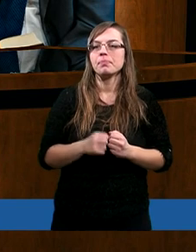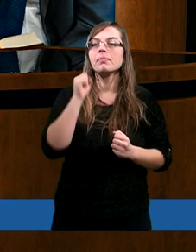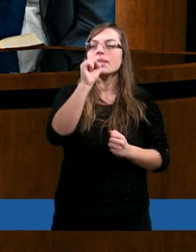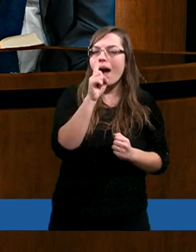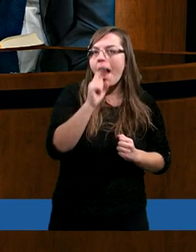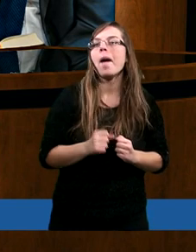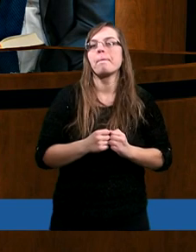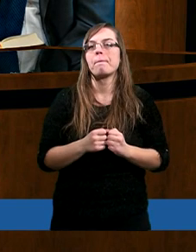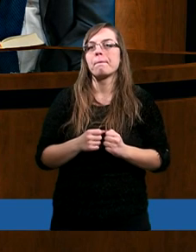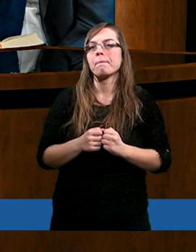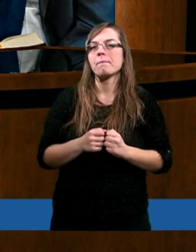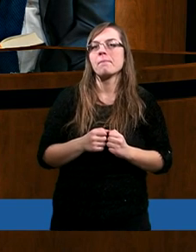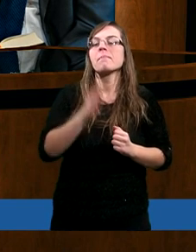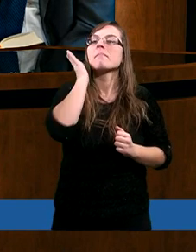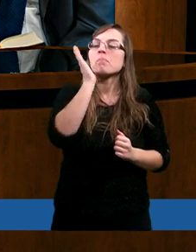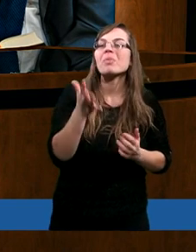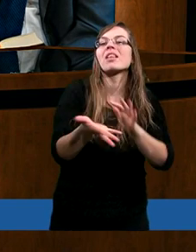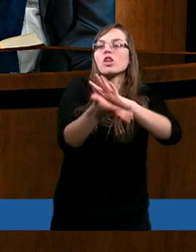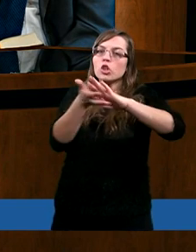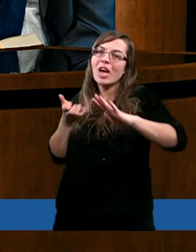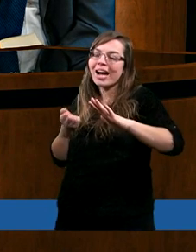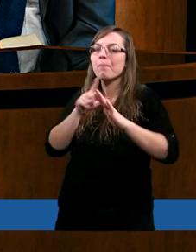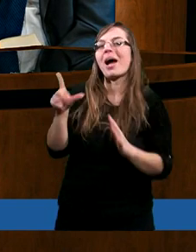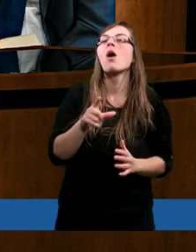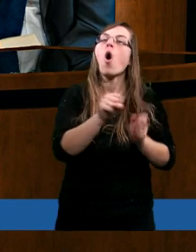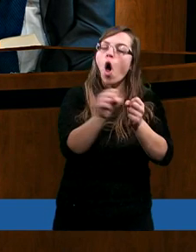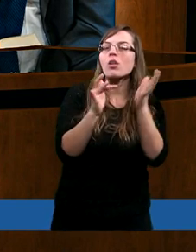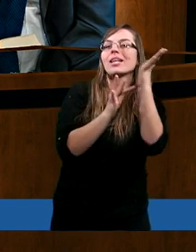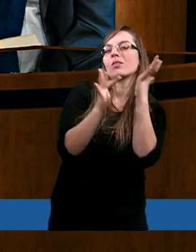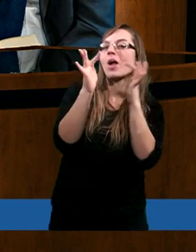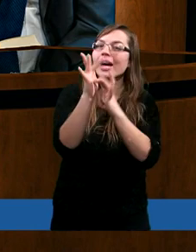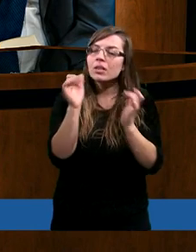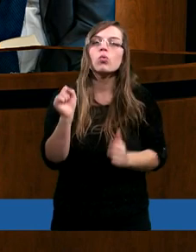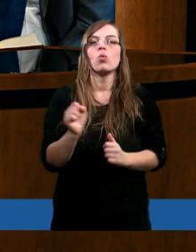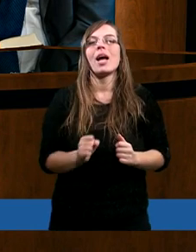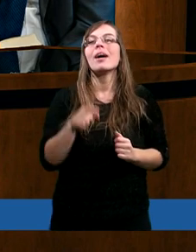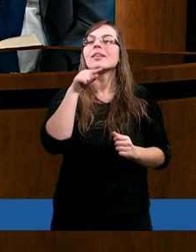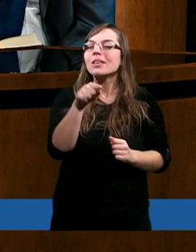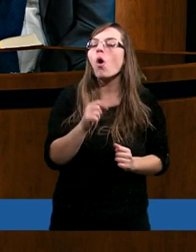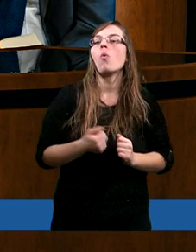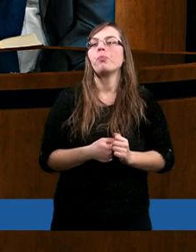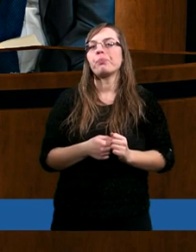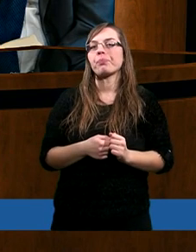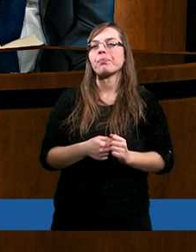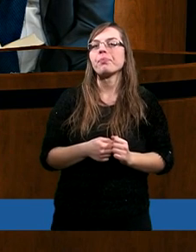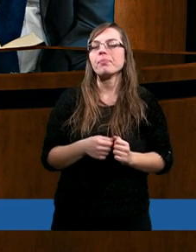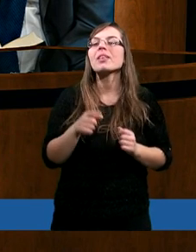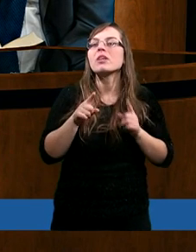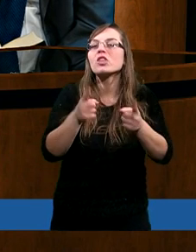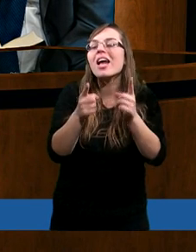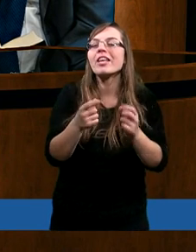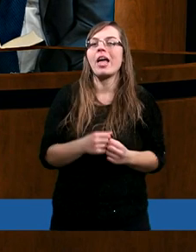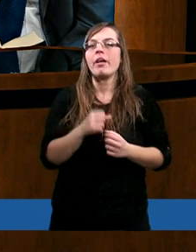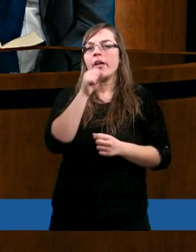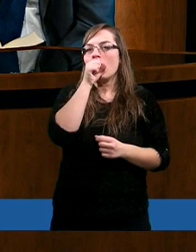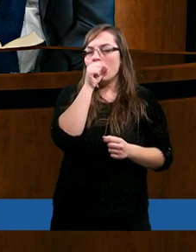a będzie czerpał od Jezusa Chrystusa tę siłę, tę